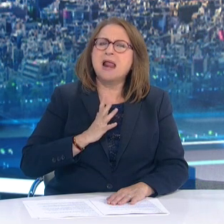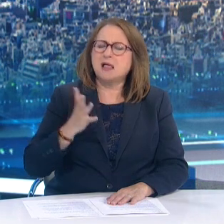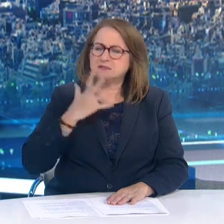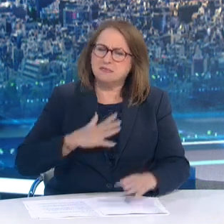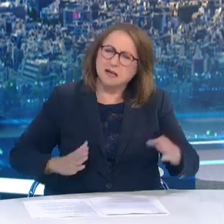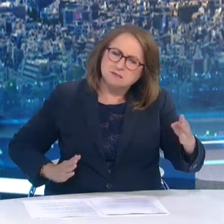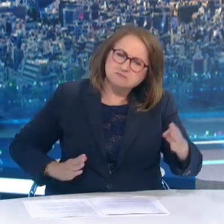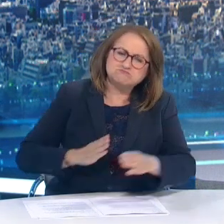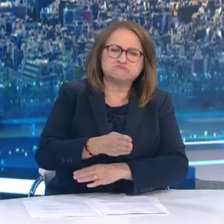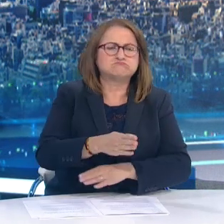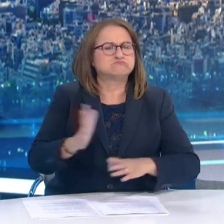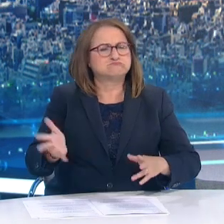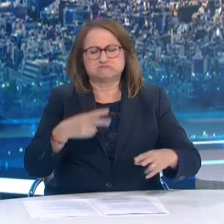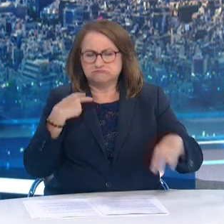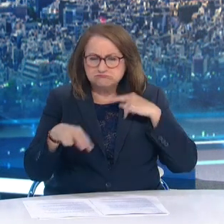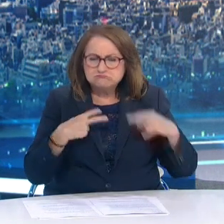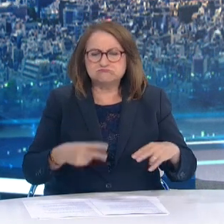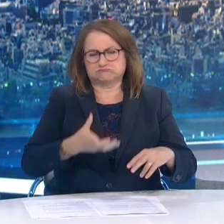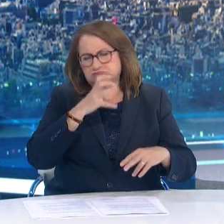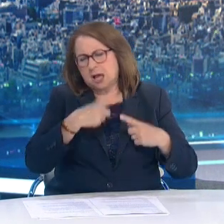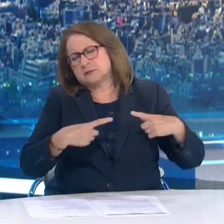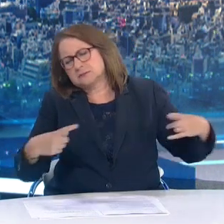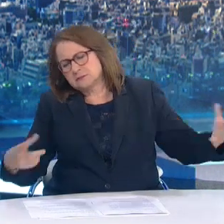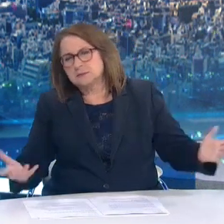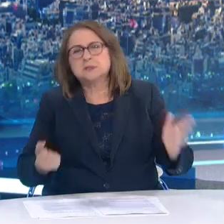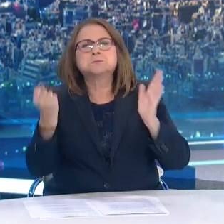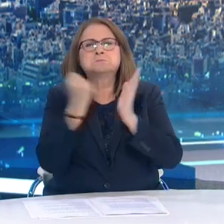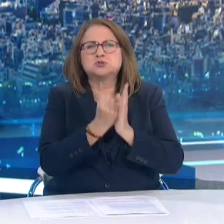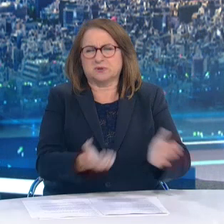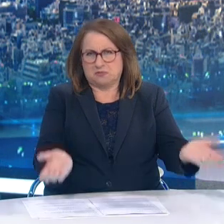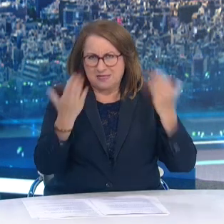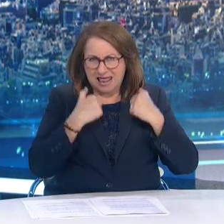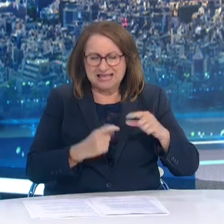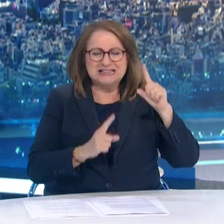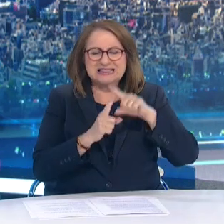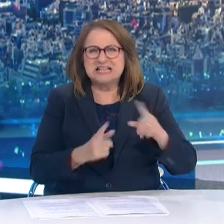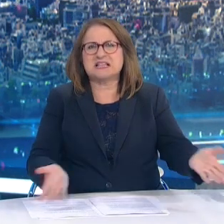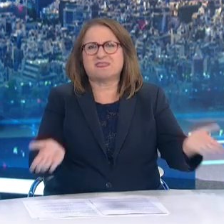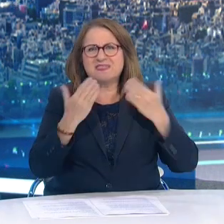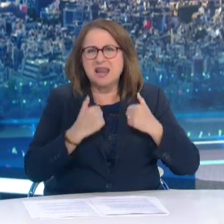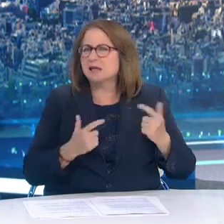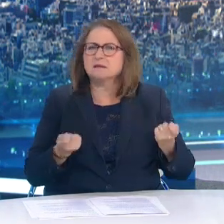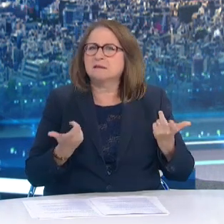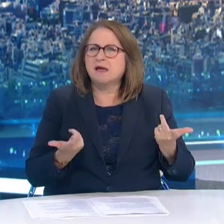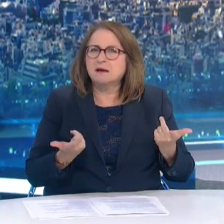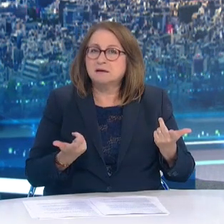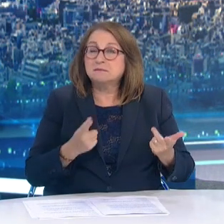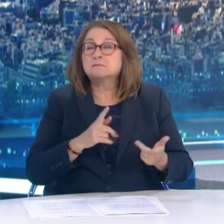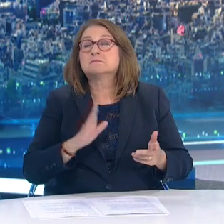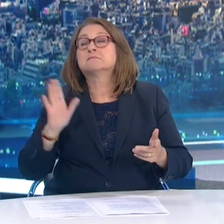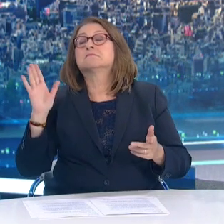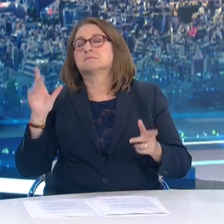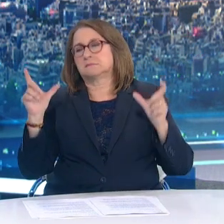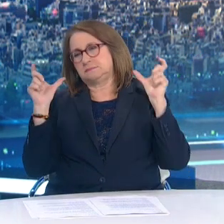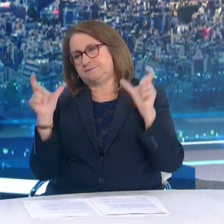προϋποθέσεις εισόδου σε αυτόν Δηλαδή δεν έχει πιστοποιητικό ή αποτέλεσμα test Η επιχείρηση οφείλει να του υποδείξει ότι βάσει νόμου δεν επιτρέπειται η